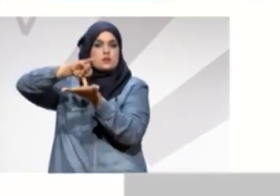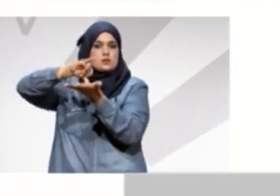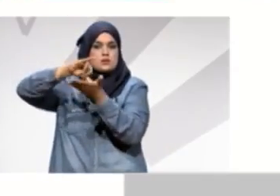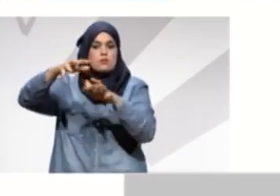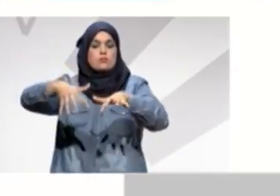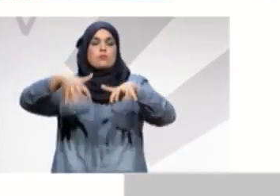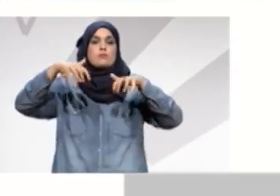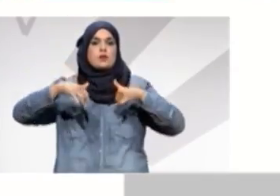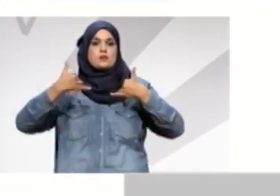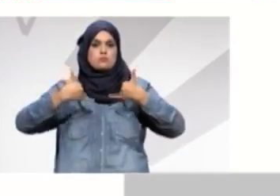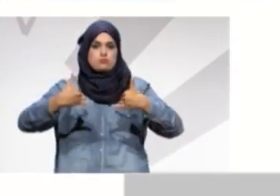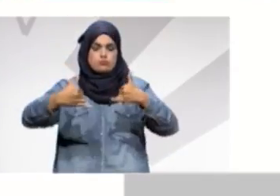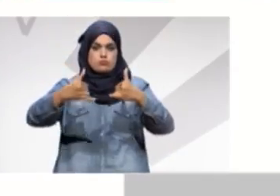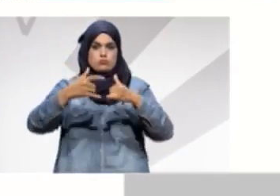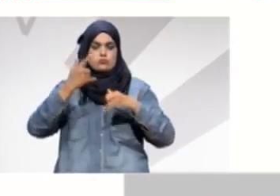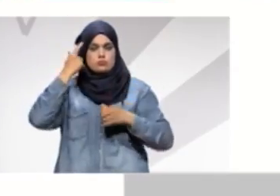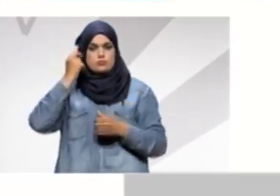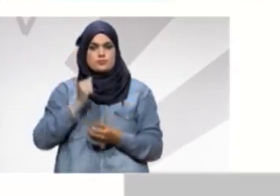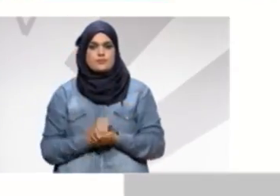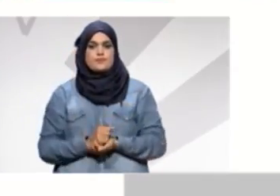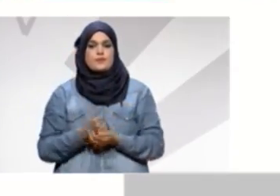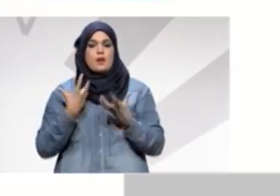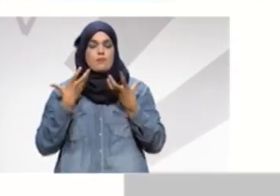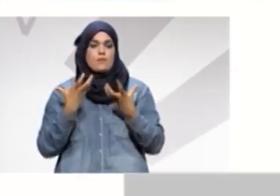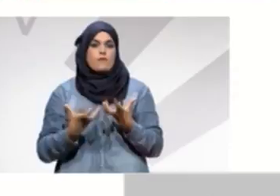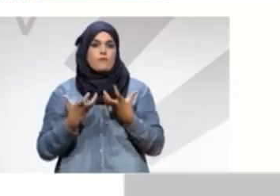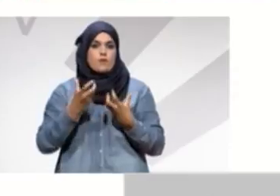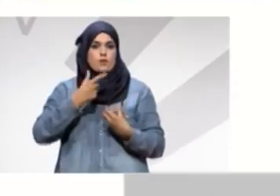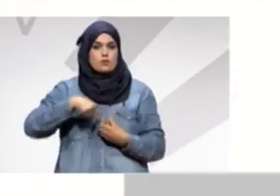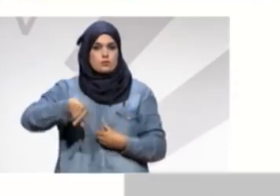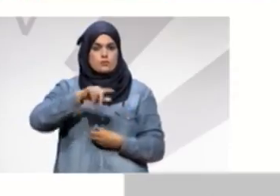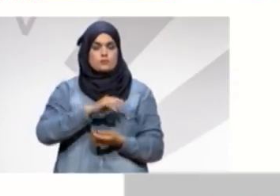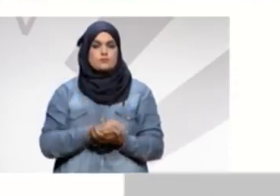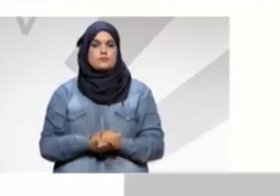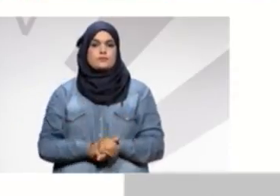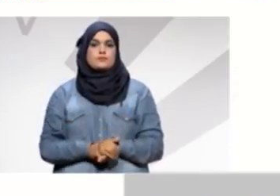نواب الشعب نحبوا نحبوا